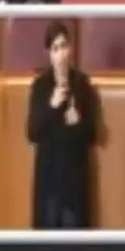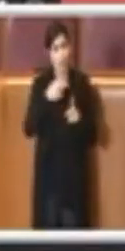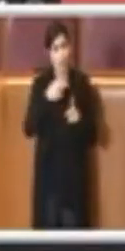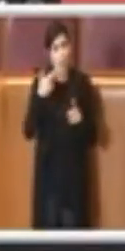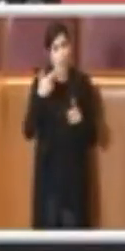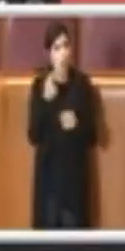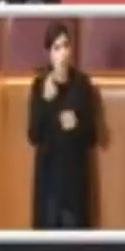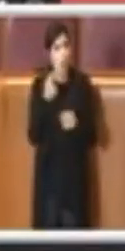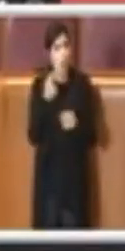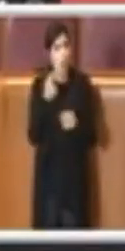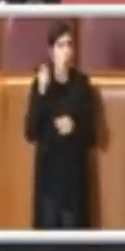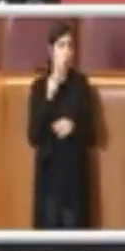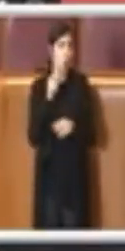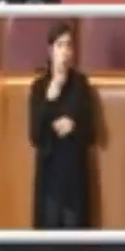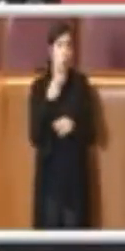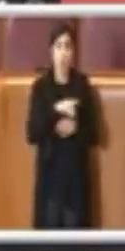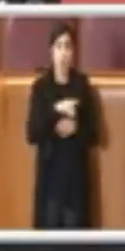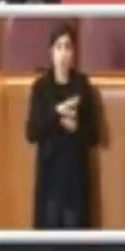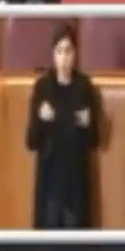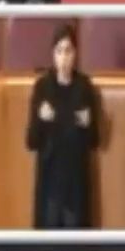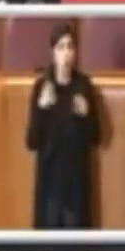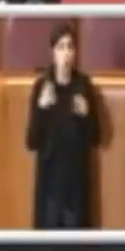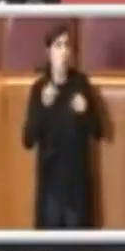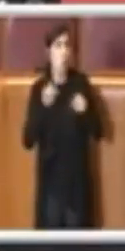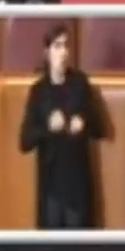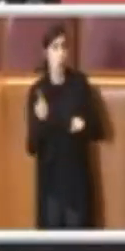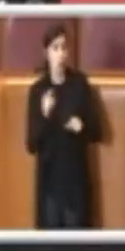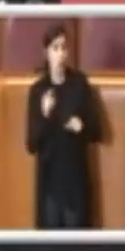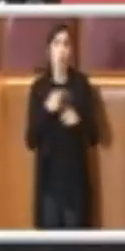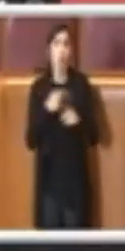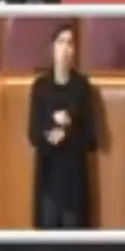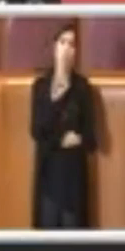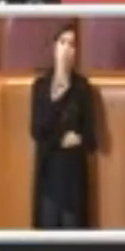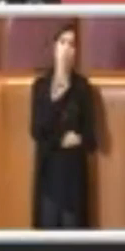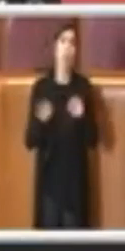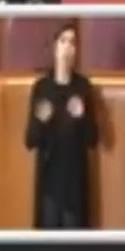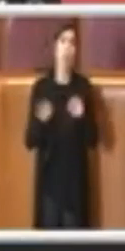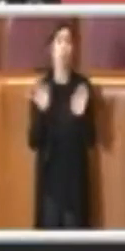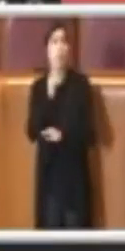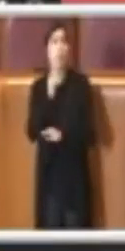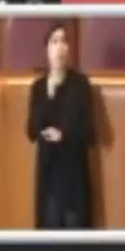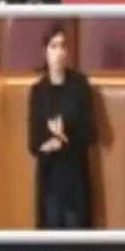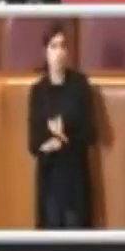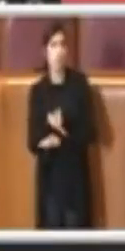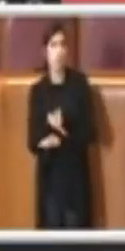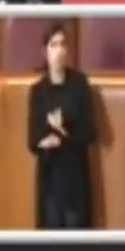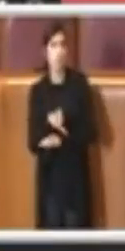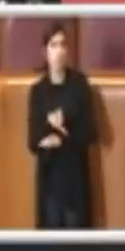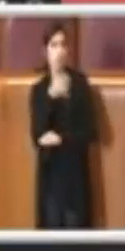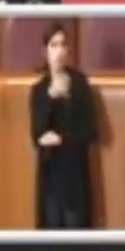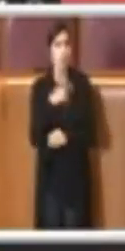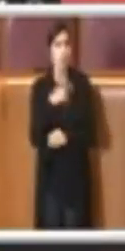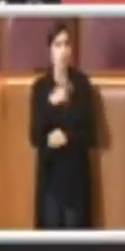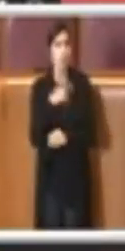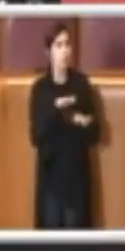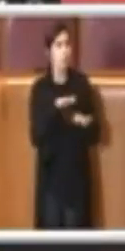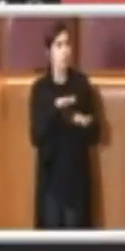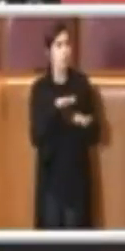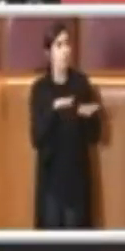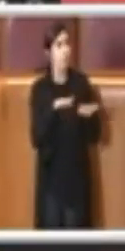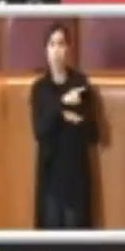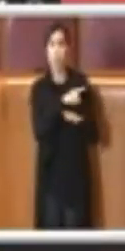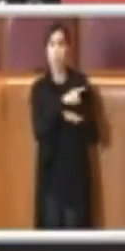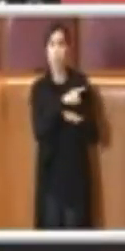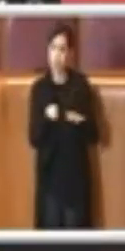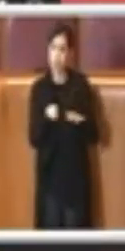queste non sono state toccate da provvedimenti, rendendo poi di fatto questa azione poco chiara anche agli occhi